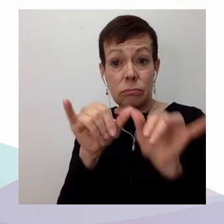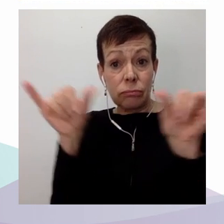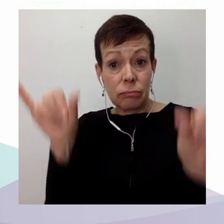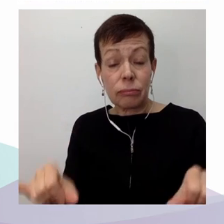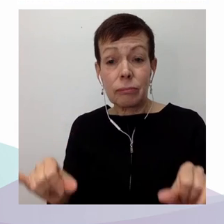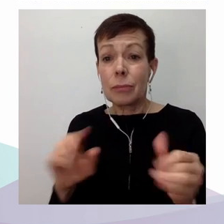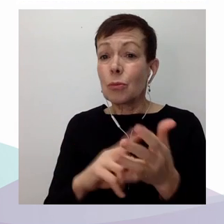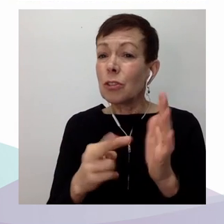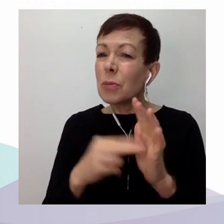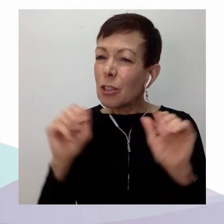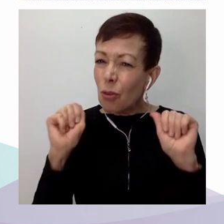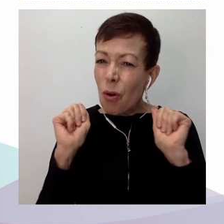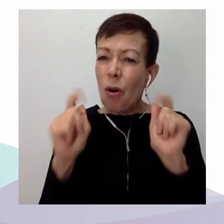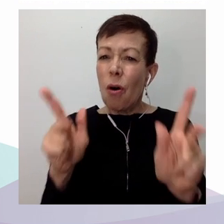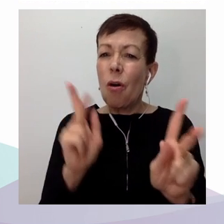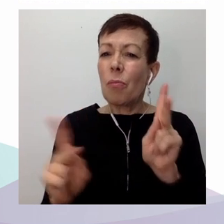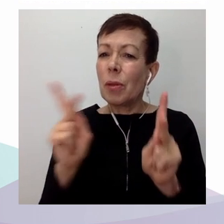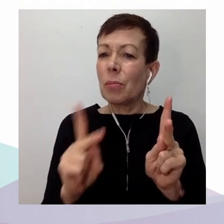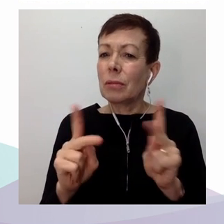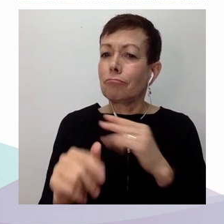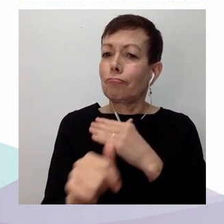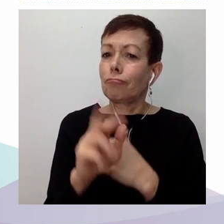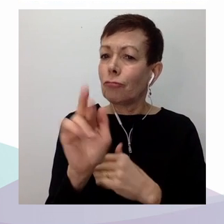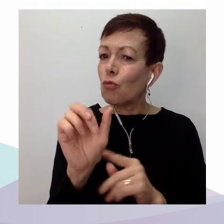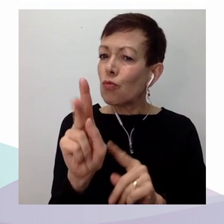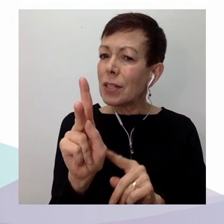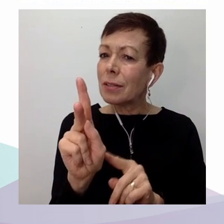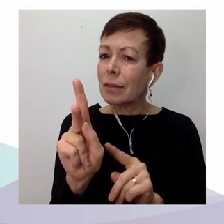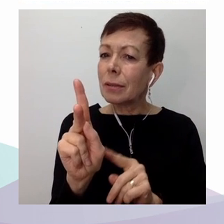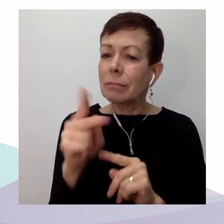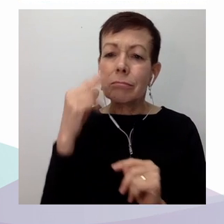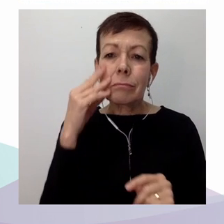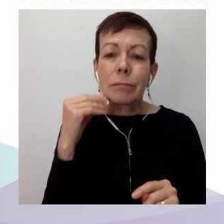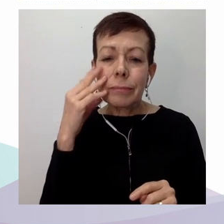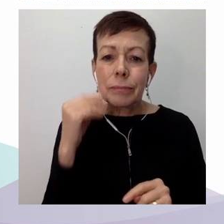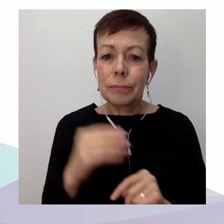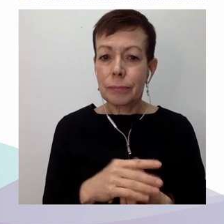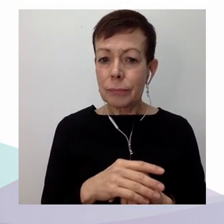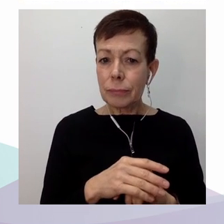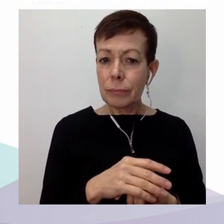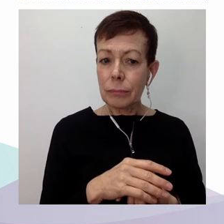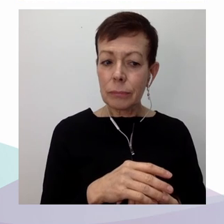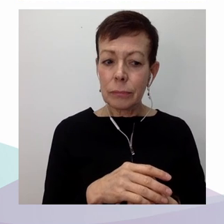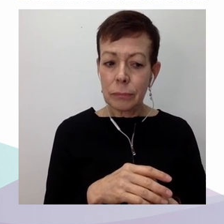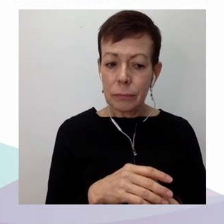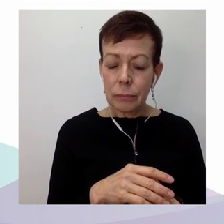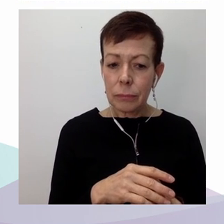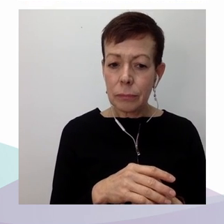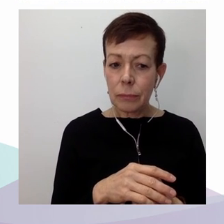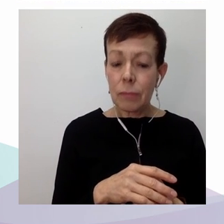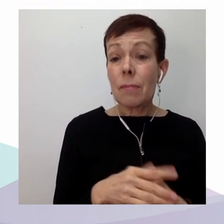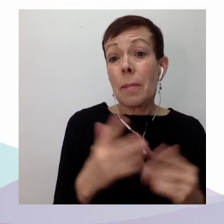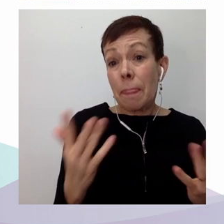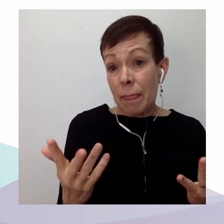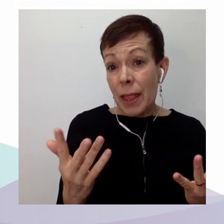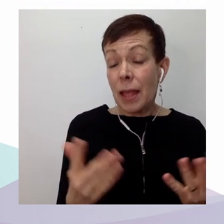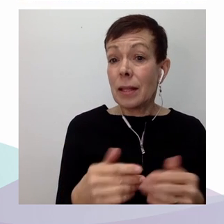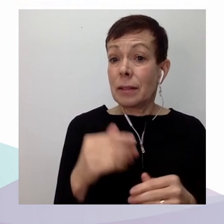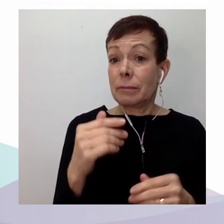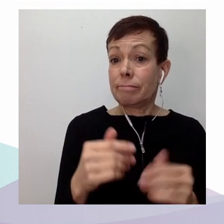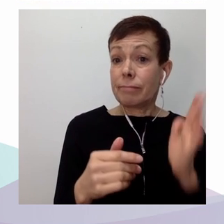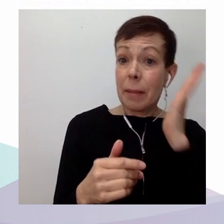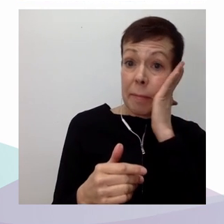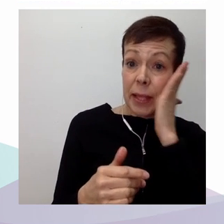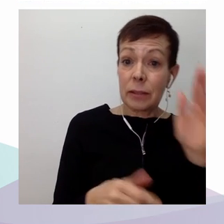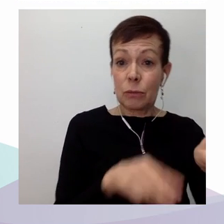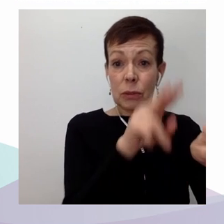une saturation des lits d'hôpitaux occupés par des personnes malades de la COVID et par la transmission elle